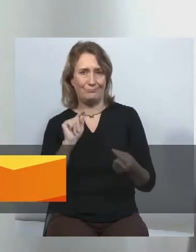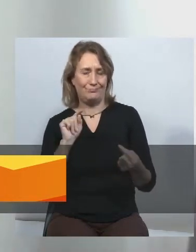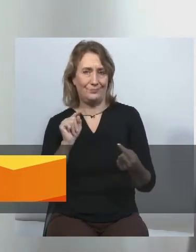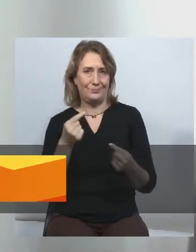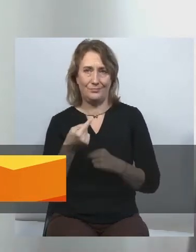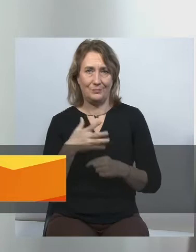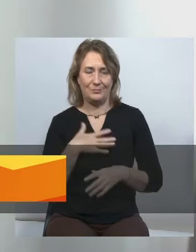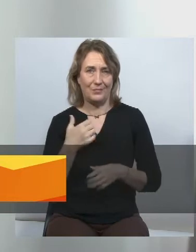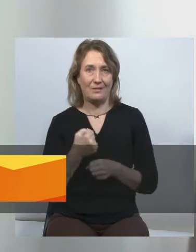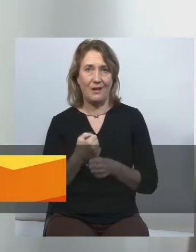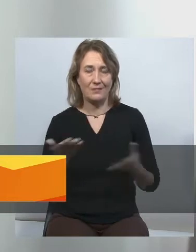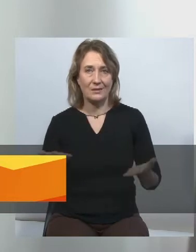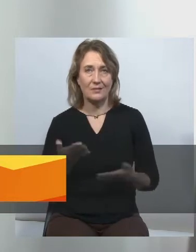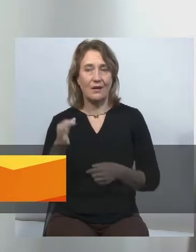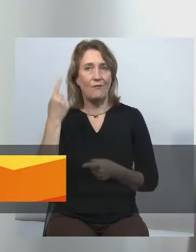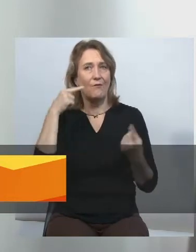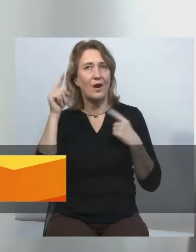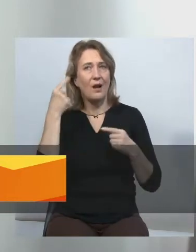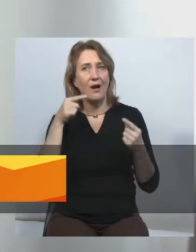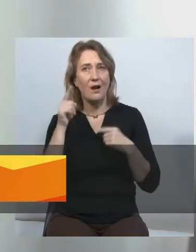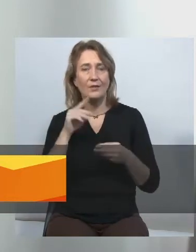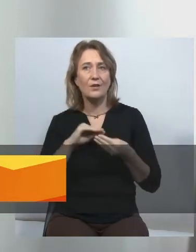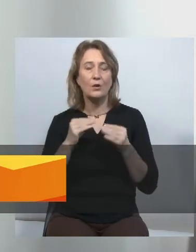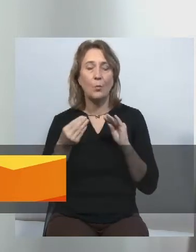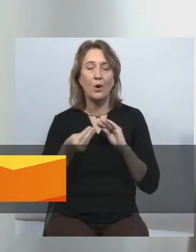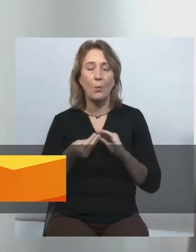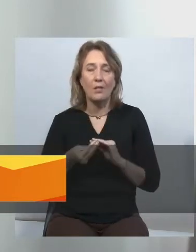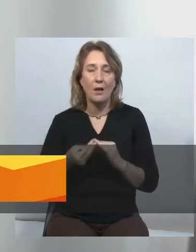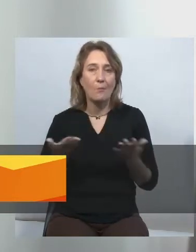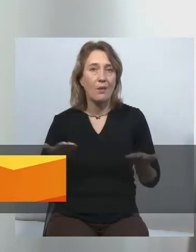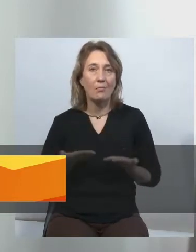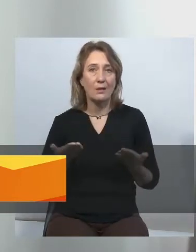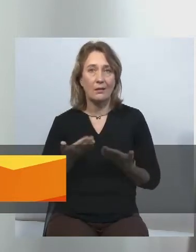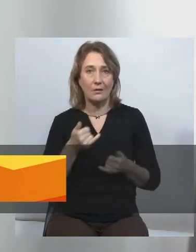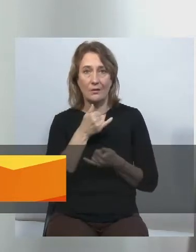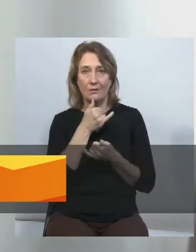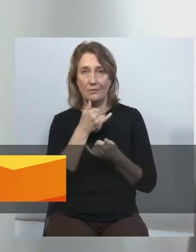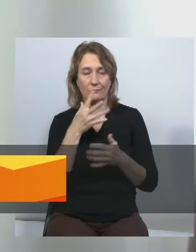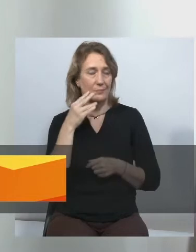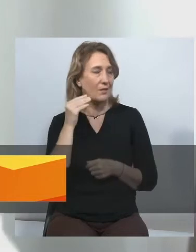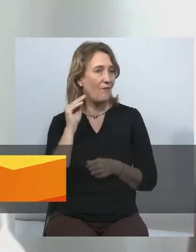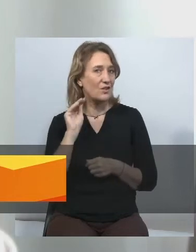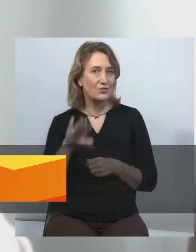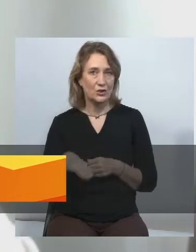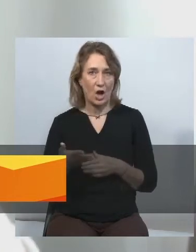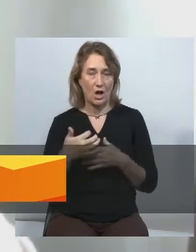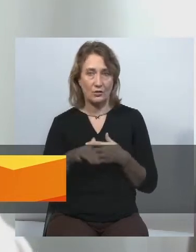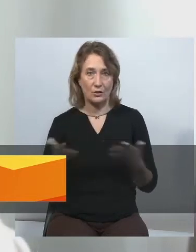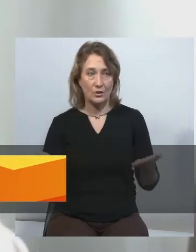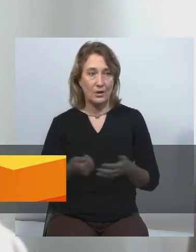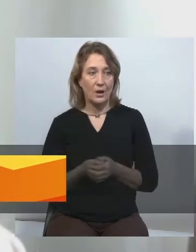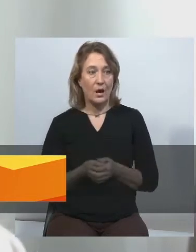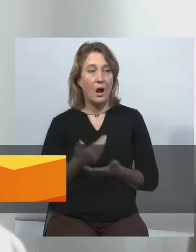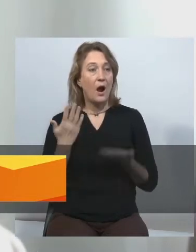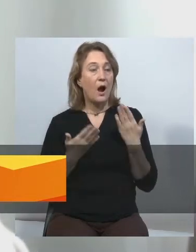всі вигадувати проблеми, на які нібито не зважає регулятор. А якщо